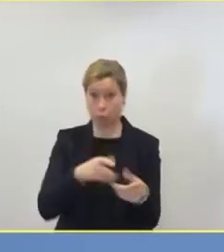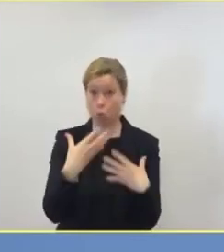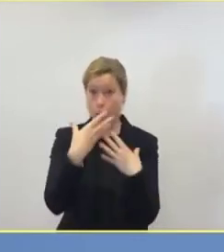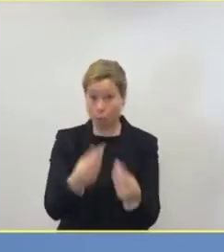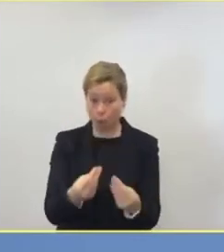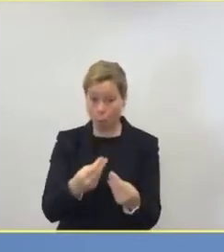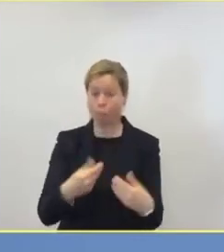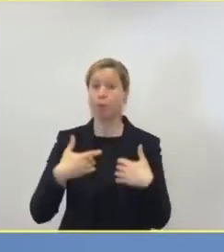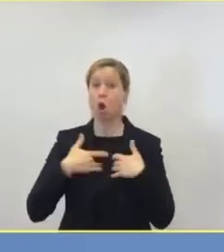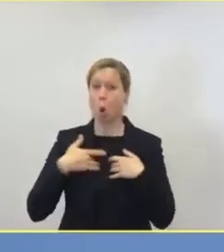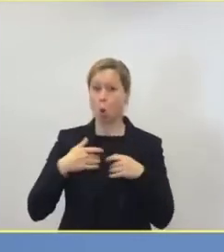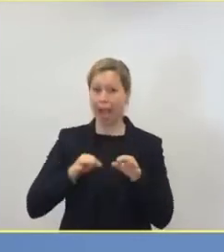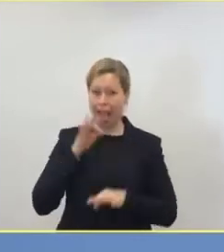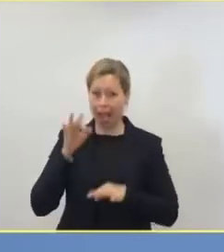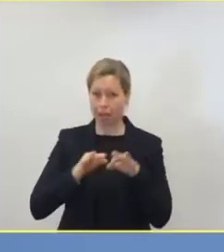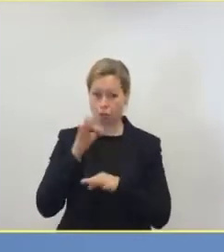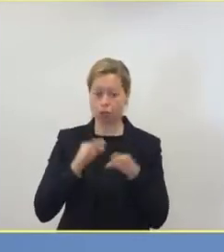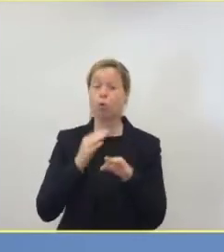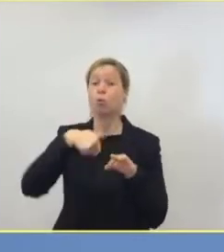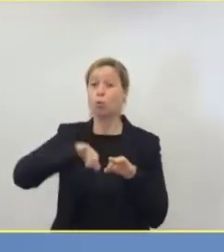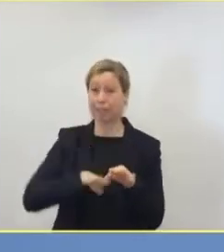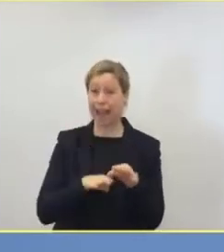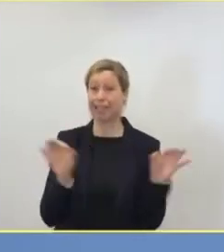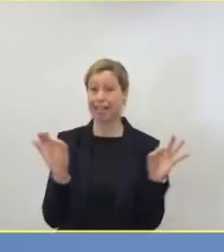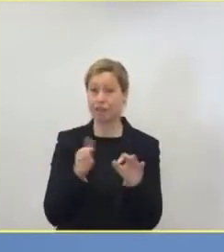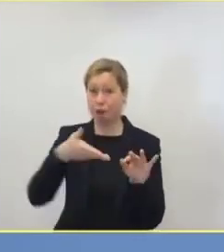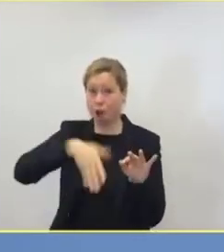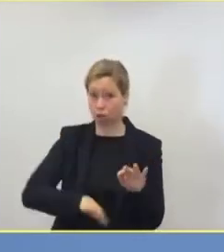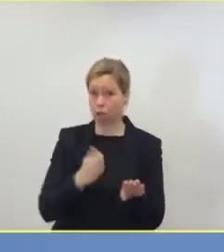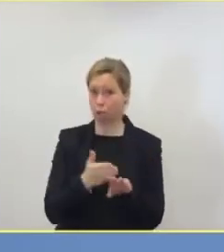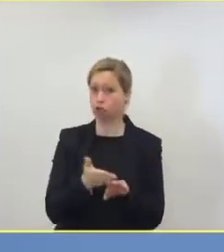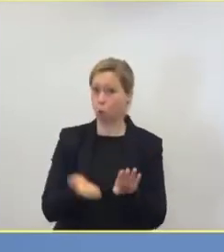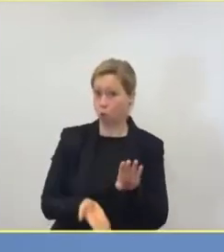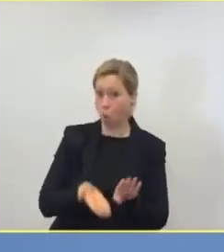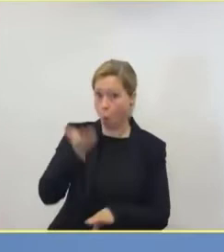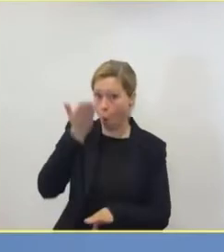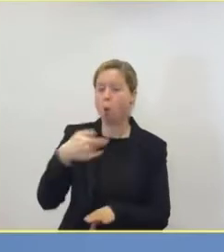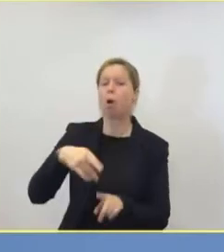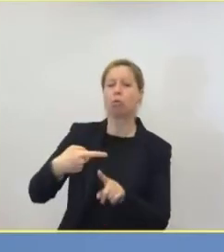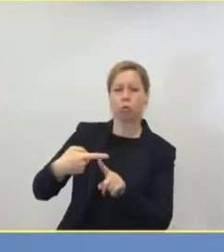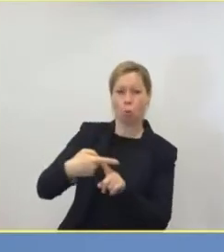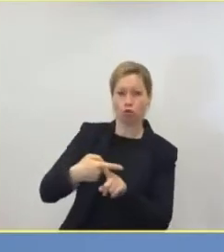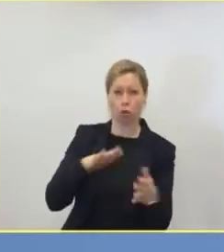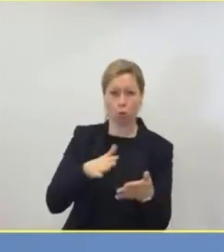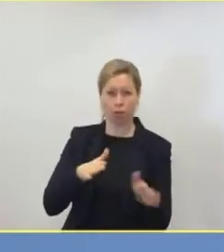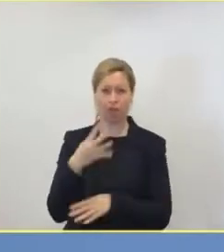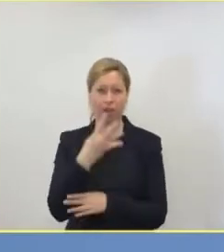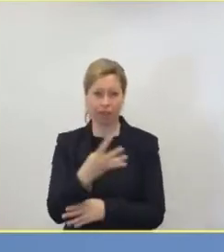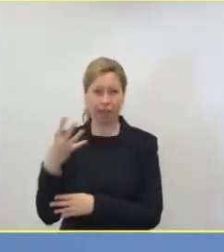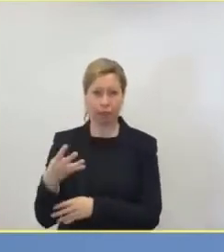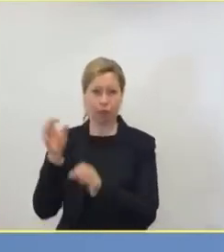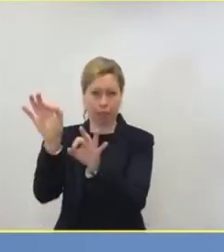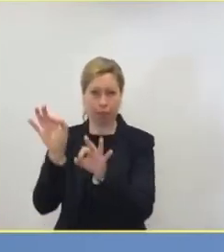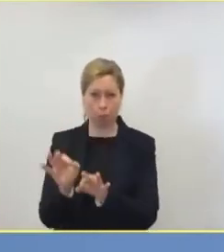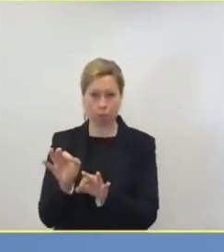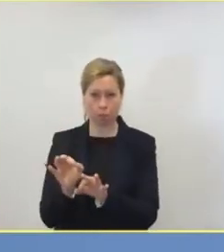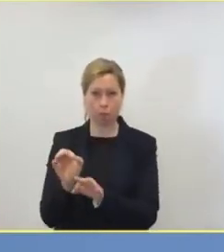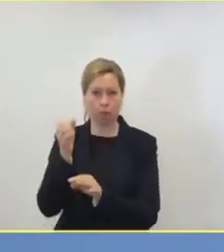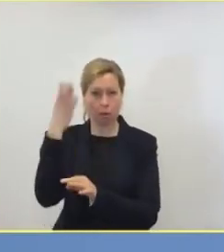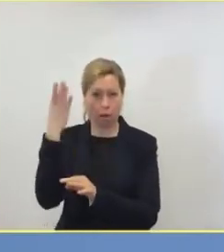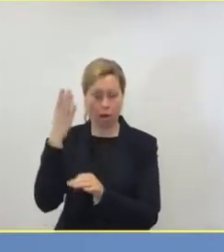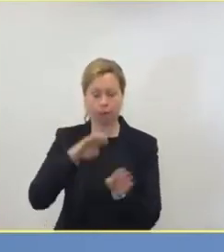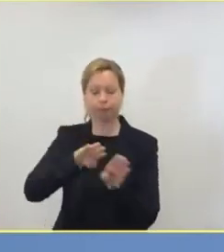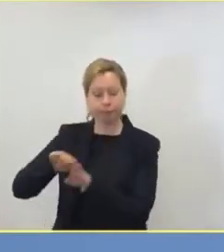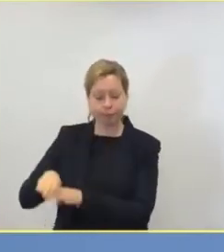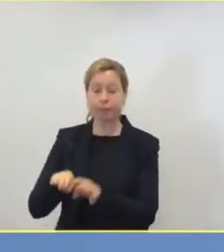steigt die Sterblichkeit, wie gesagt, hier über alle beatmeten Patienten gemittelt auf 44 Prozent. Bei älteren Patienten, bei Patienten mit